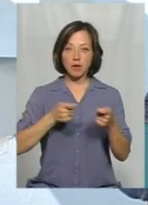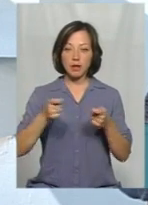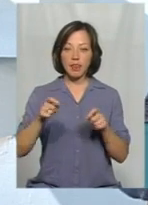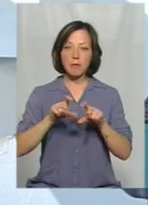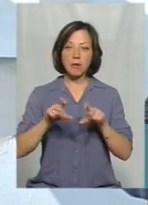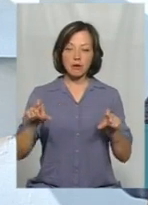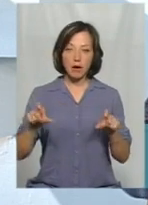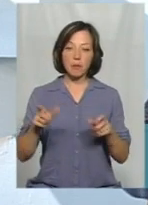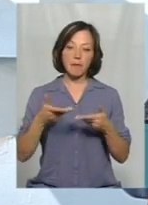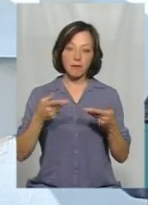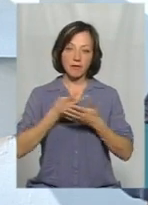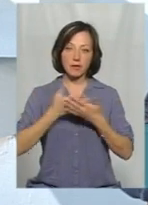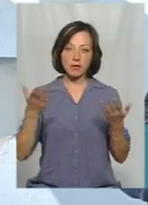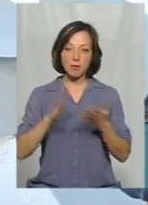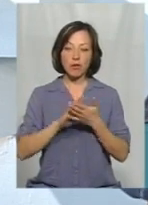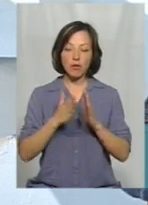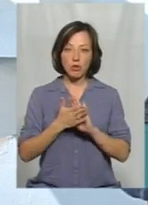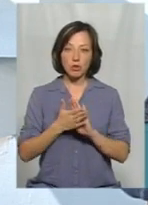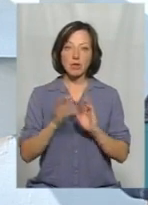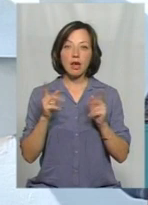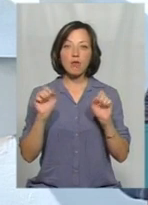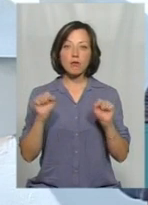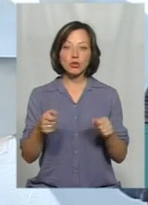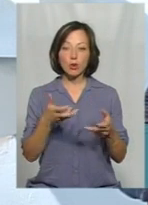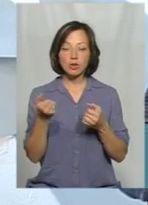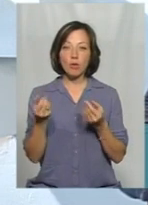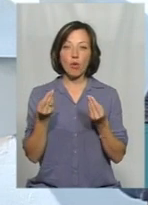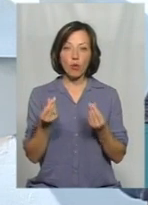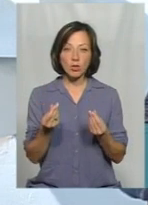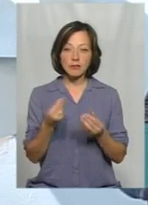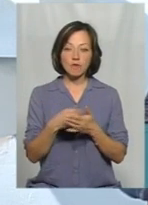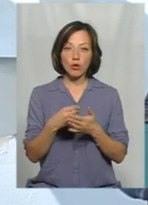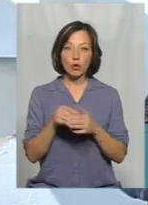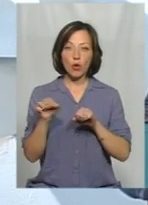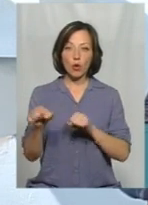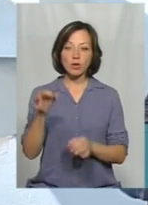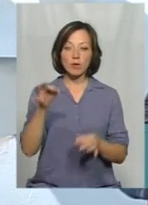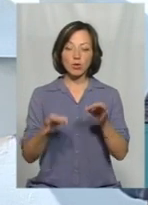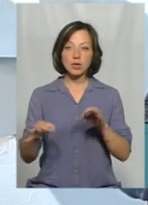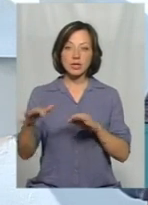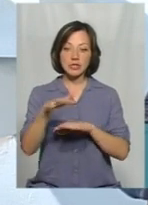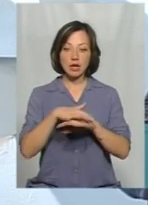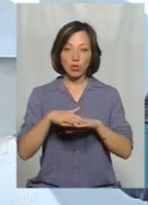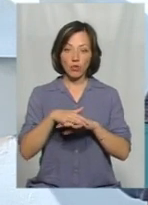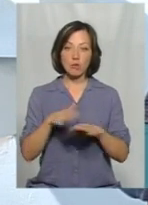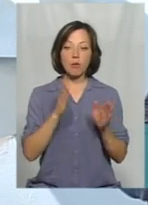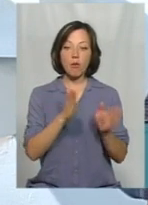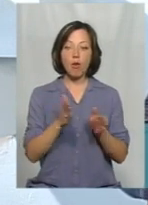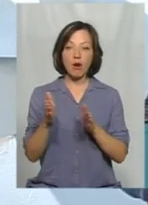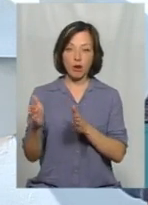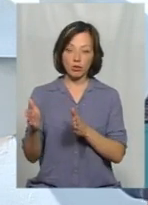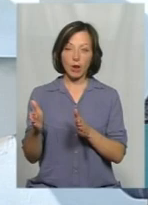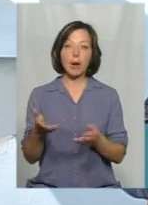департамент. Ми висвітлили положення, яким чином можна отримати кошти з Фонду охорони навколишнього правоносередовища. Порядок сам.